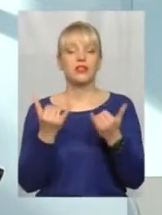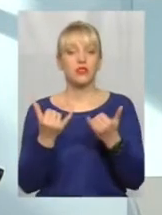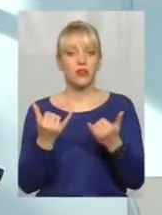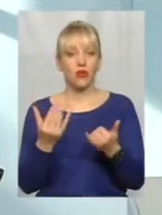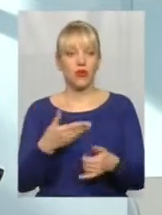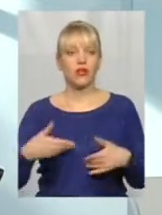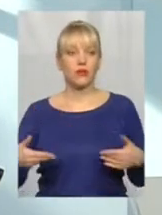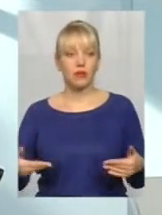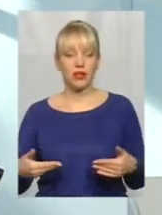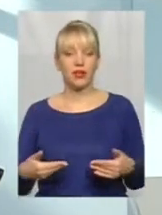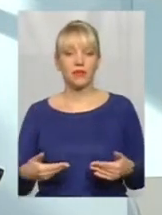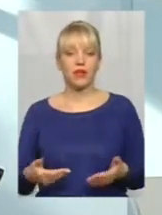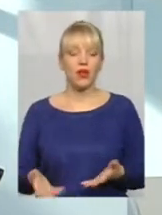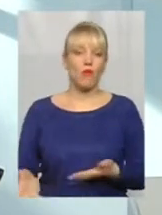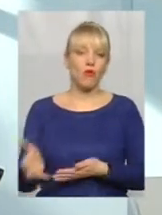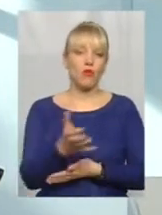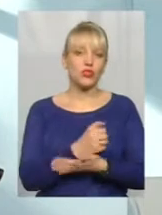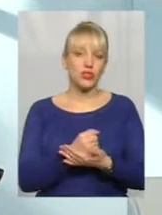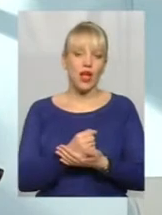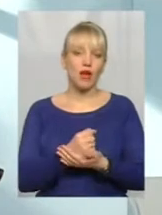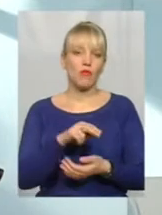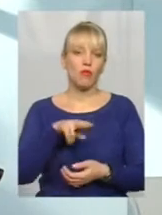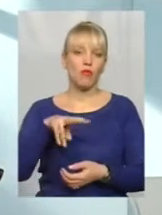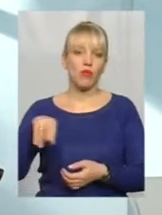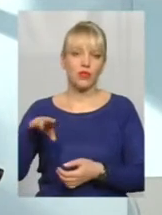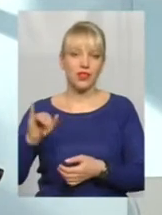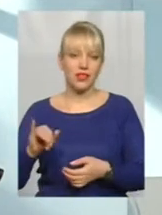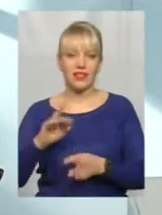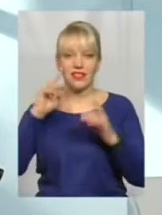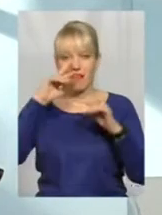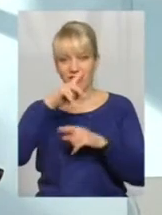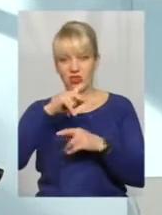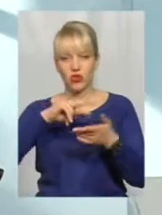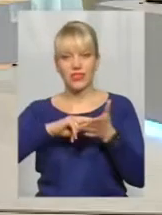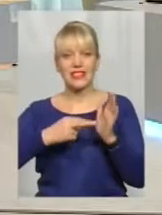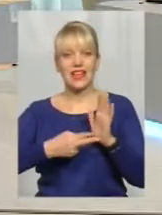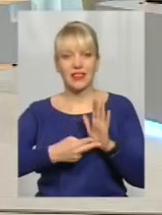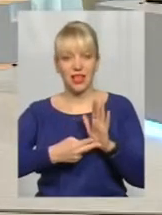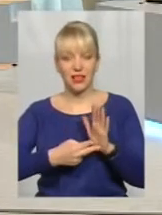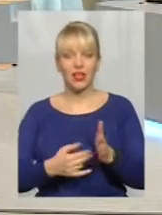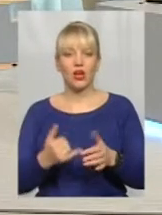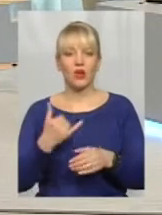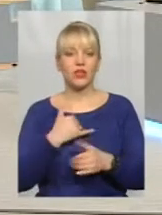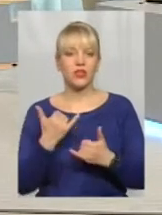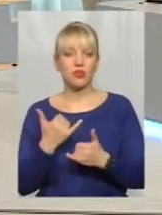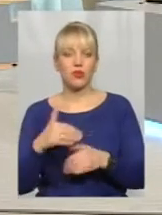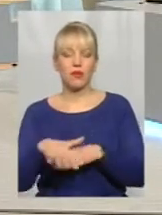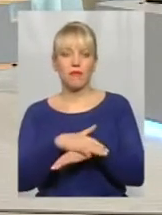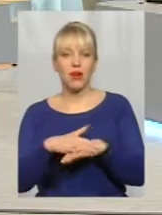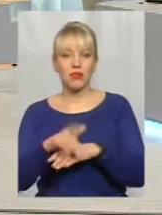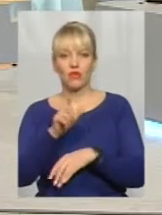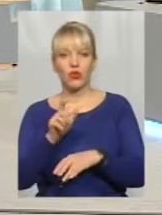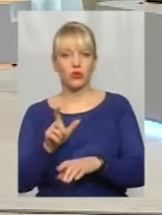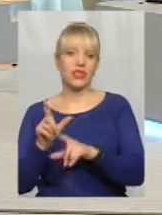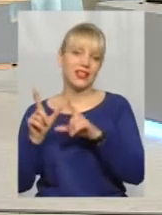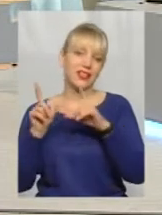пожинаємо плоди отакої невірної стратегії. Сьогодні в нас масово їдуть на